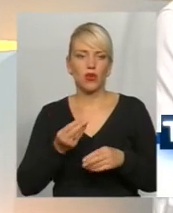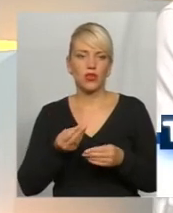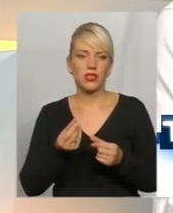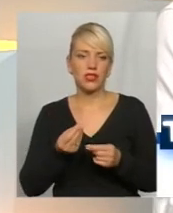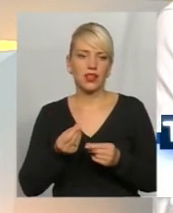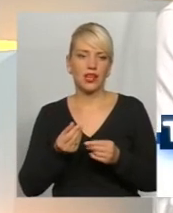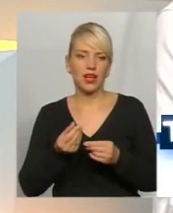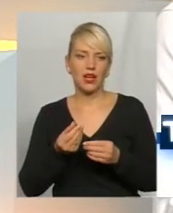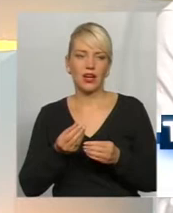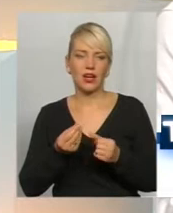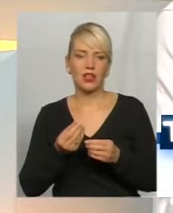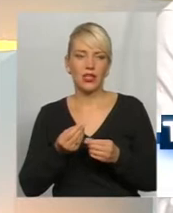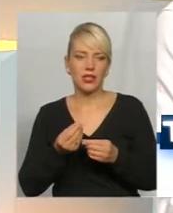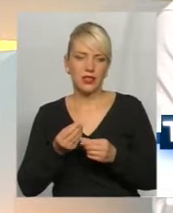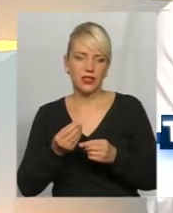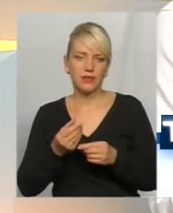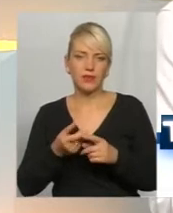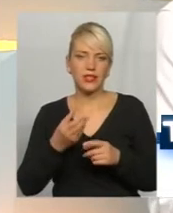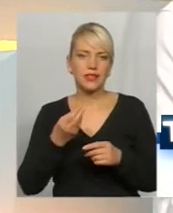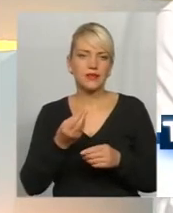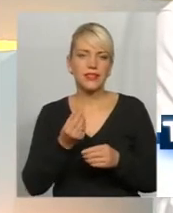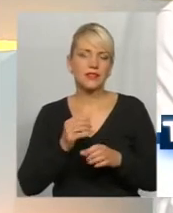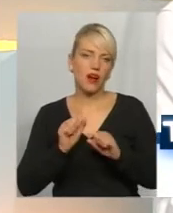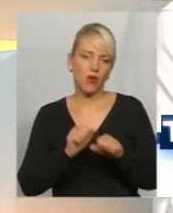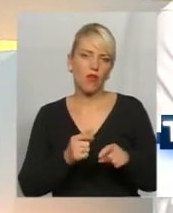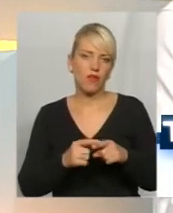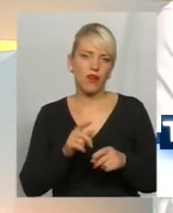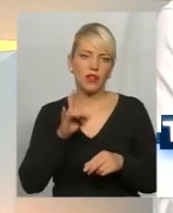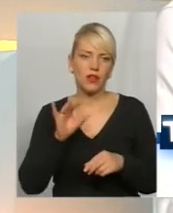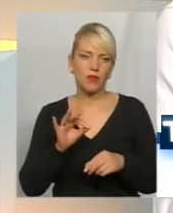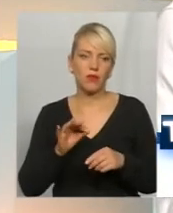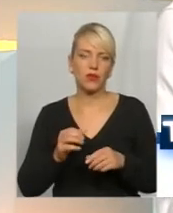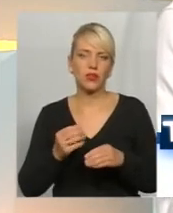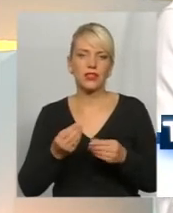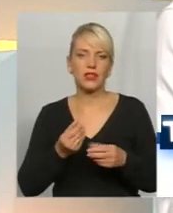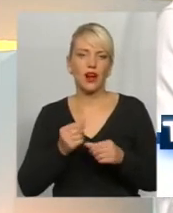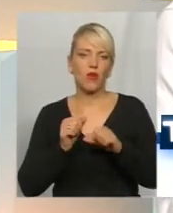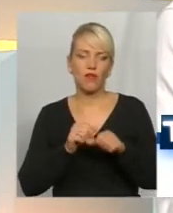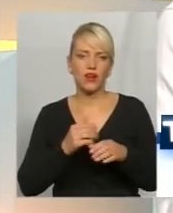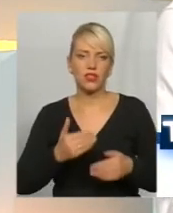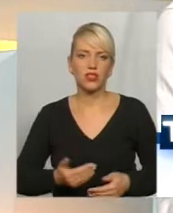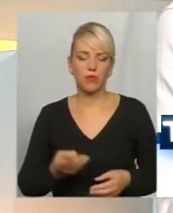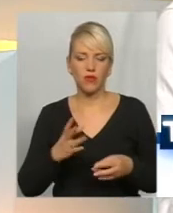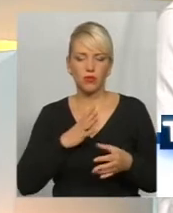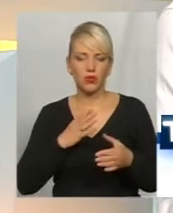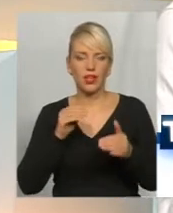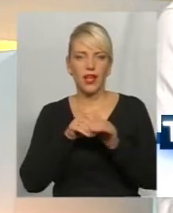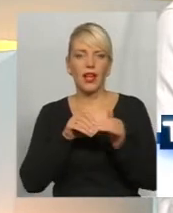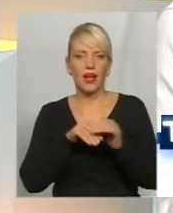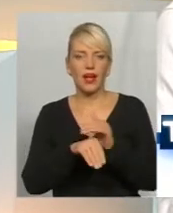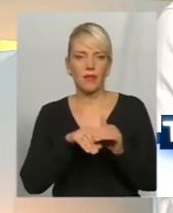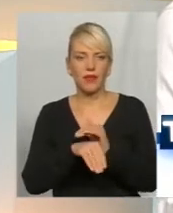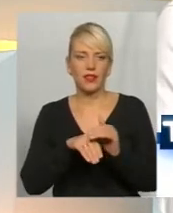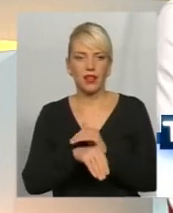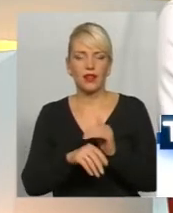виплат, їх достатньо багато, тому що навіть при реєстрації будь-якої страхової компанії в страхуванні життя має бути ступний капітал. Не менше, ніж півтора